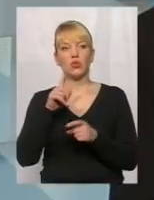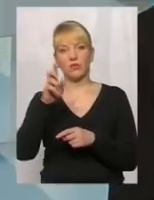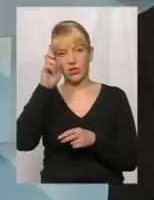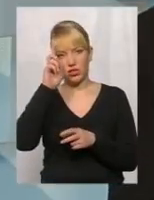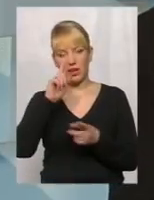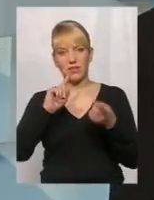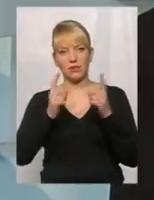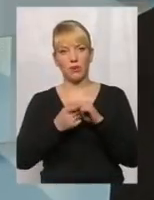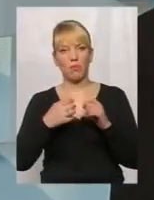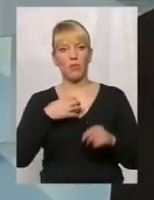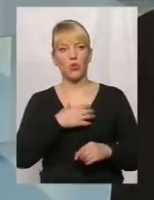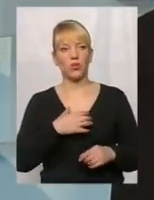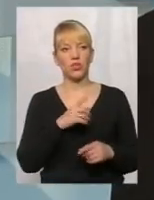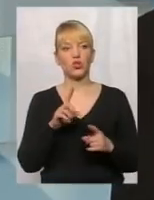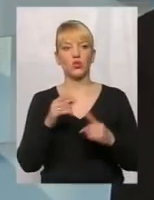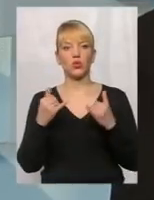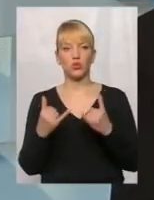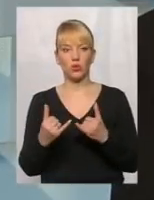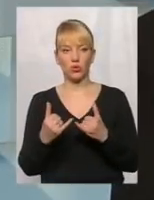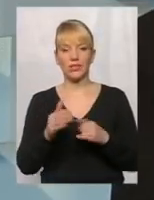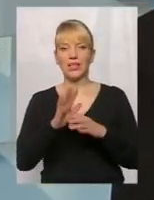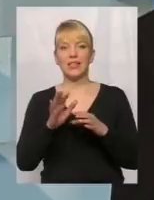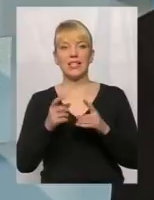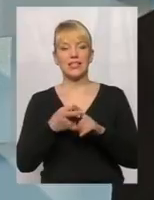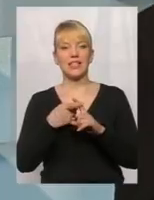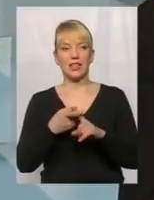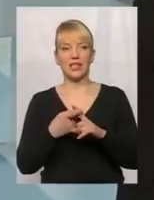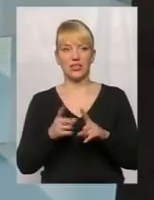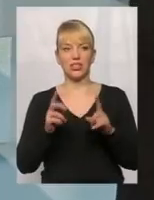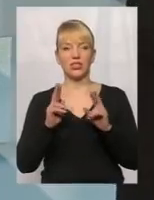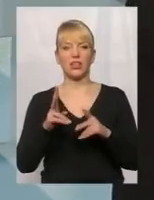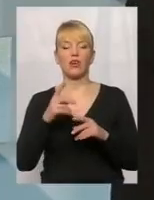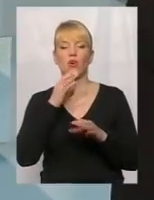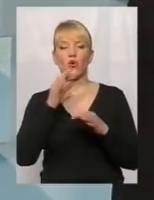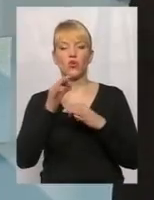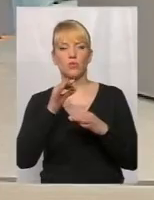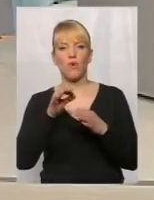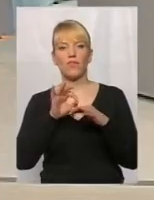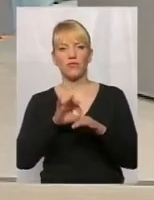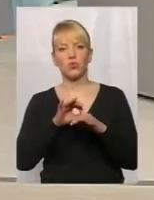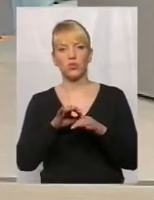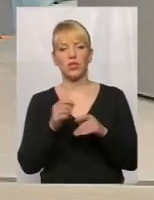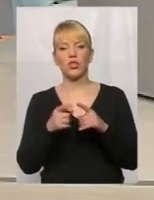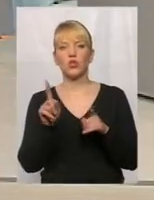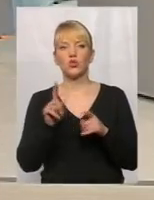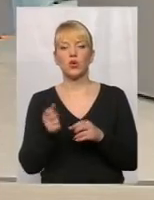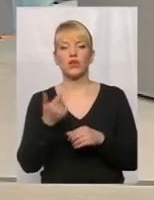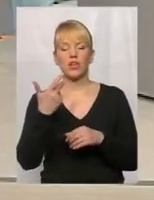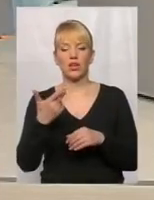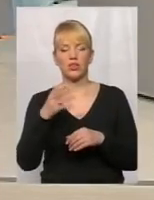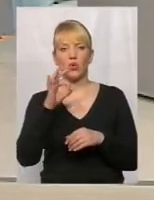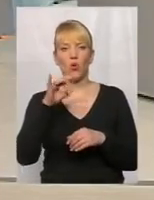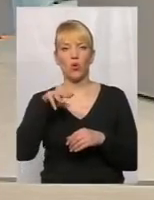змінились пріоріотети. Що сьогодні не залежить, як розмови ведуться від того, що кількість ортопедичного взуття, яке